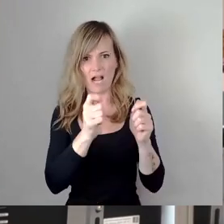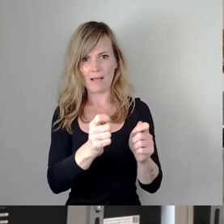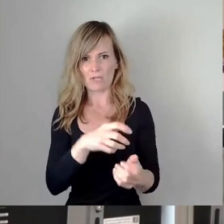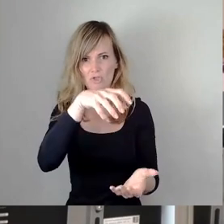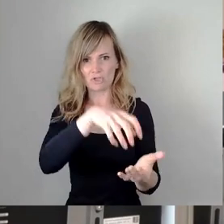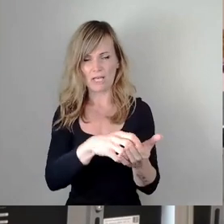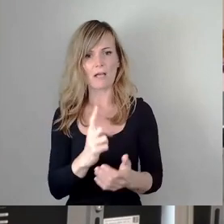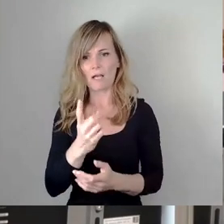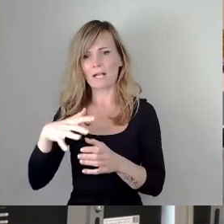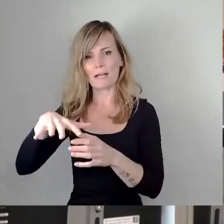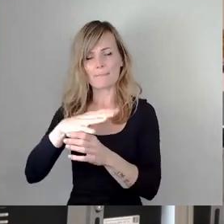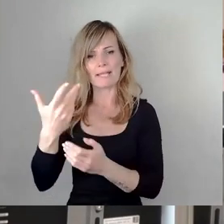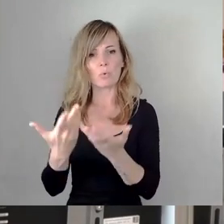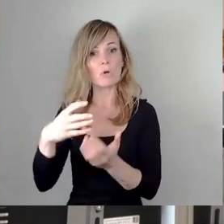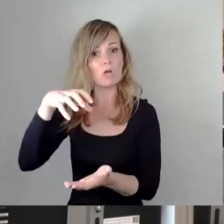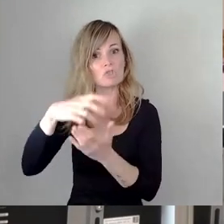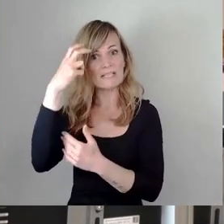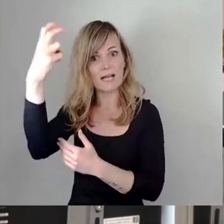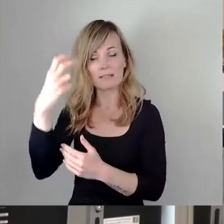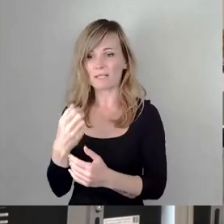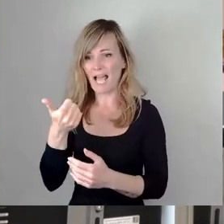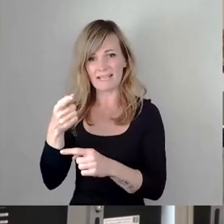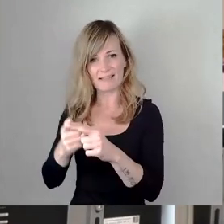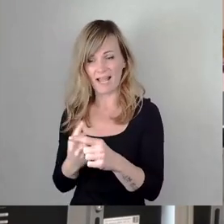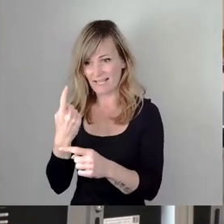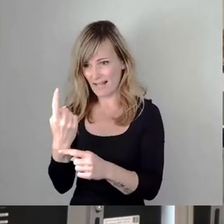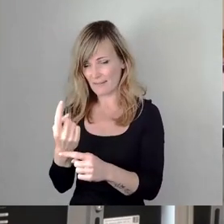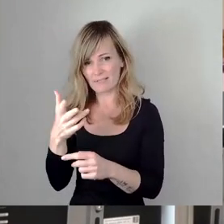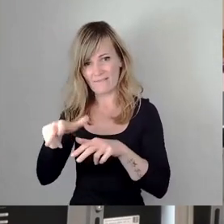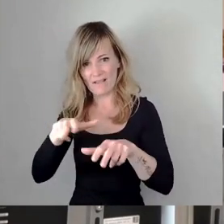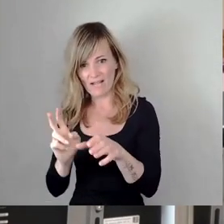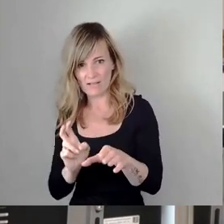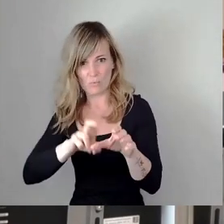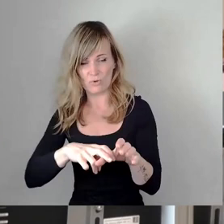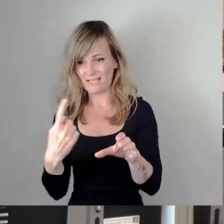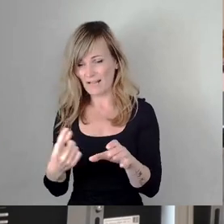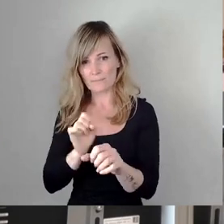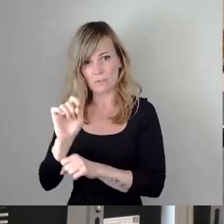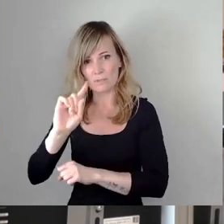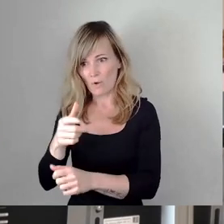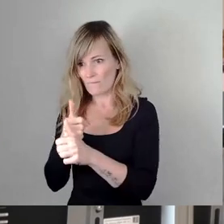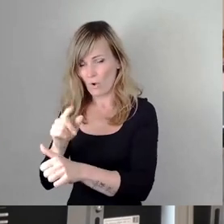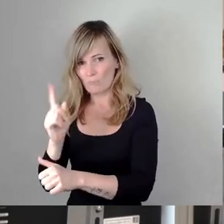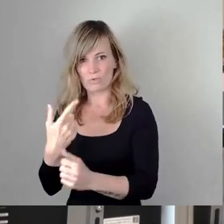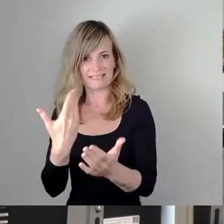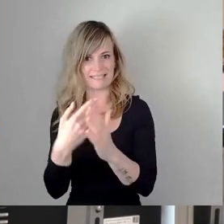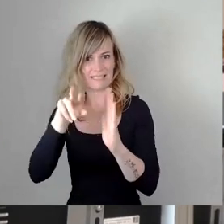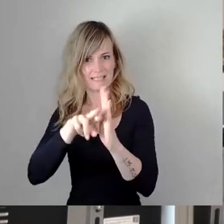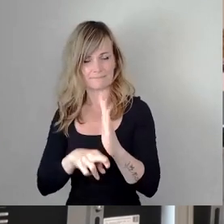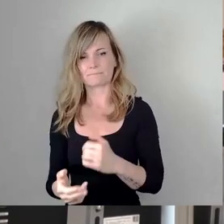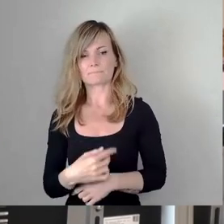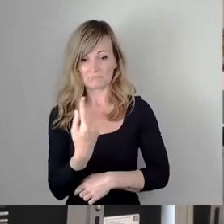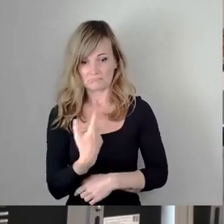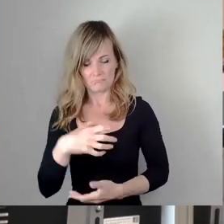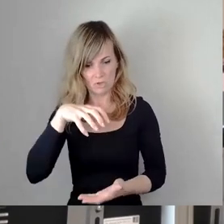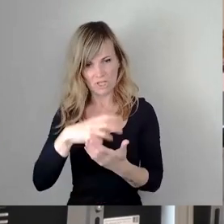oder Stadtrat, der als Teil der Verwaltung ebenfalls diesen Gesetzgebungen und Verordnungen unterliegt. Auch der Stadtrat hat sich an Recht und Gesetz zu halten.